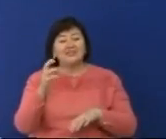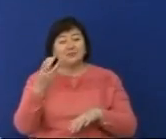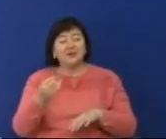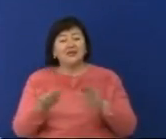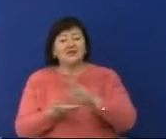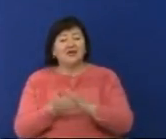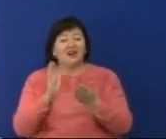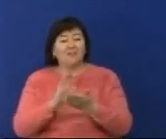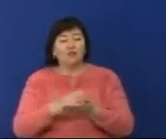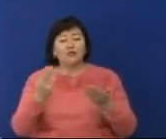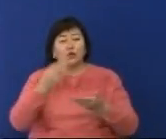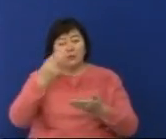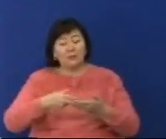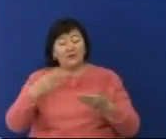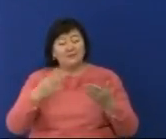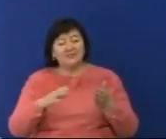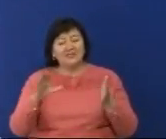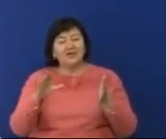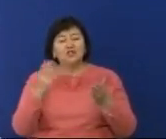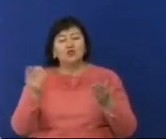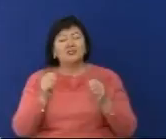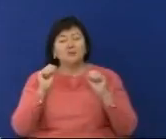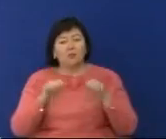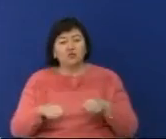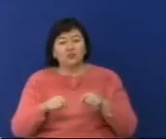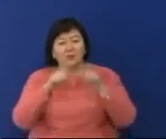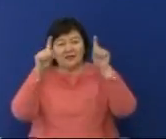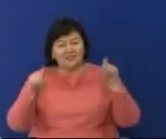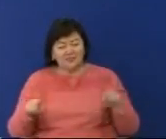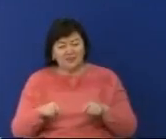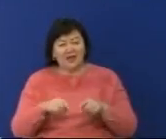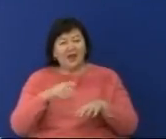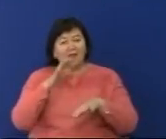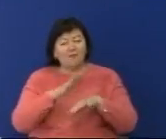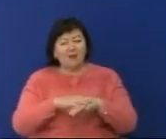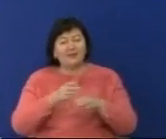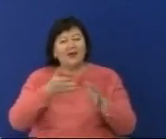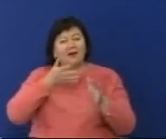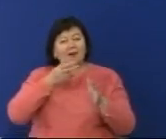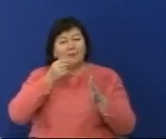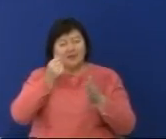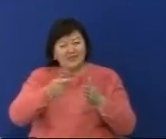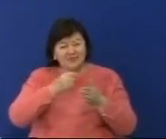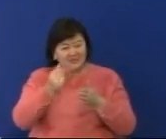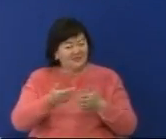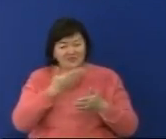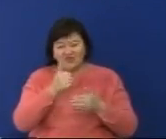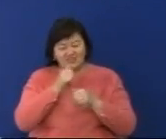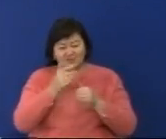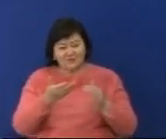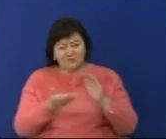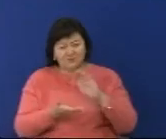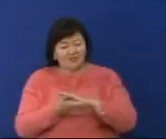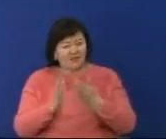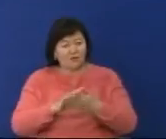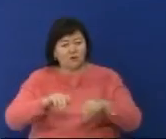Бұл дегеніміз енді түтінуушылар электроэнергиясы үшін төлімдерді аталмыш банк арқылы жүзеге асыралмайды. Электроэнергиясы үшін ақы